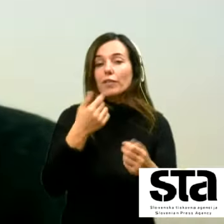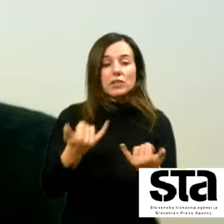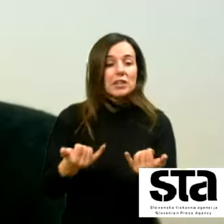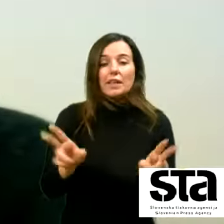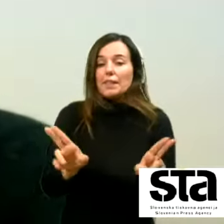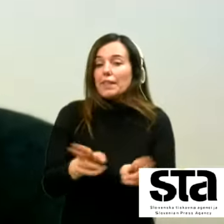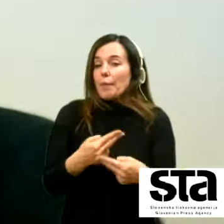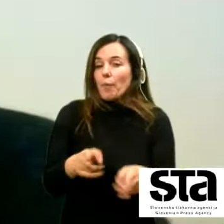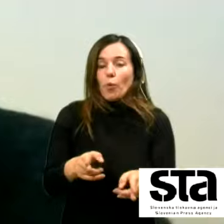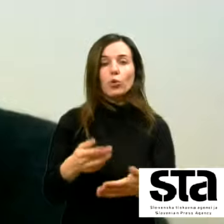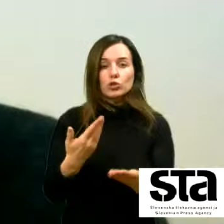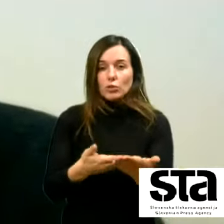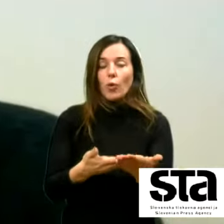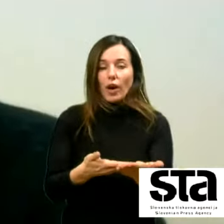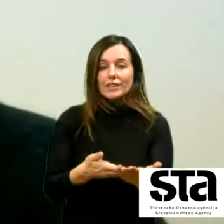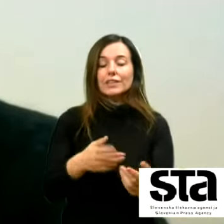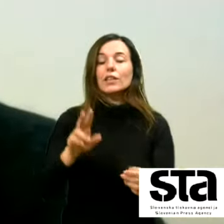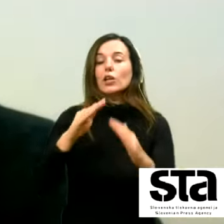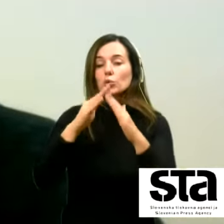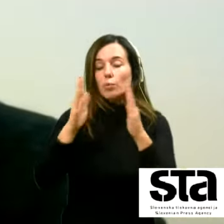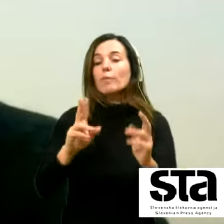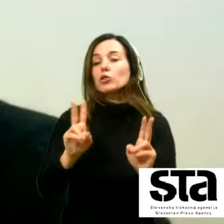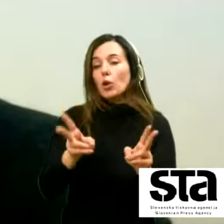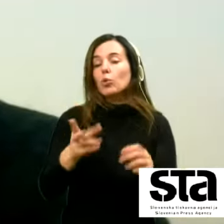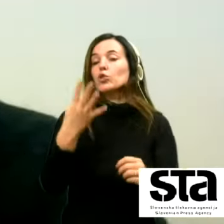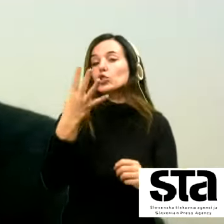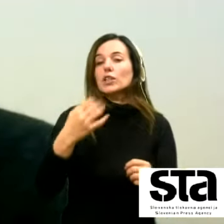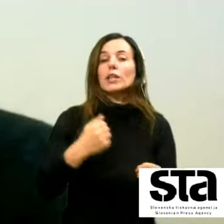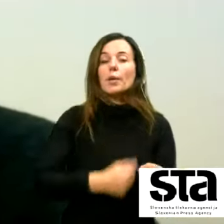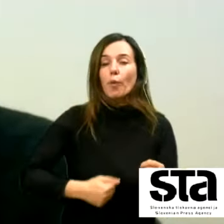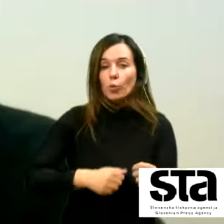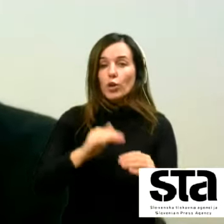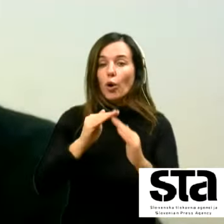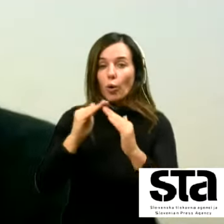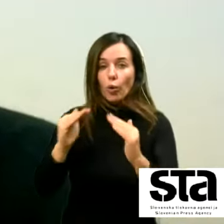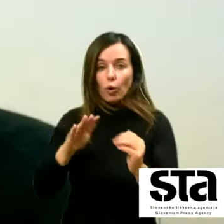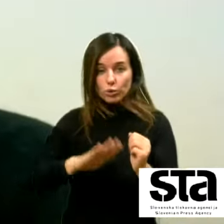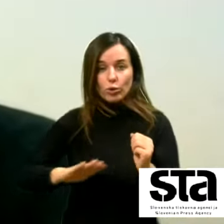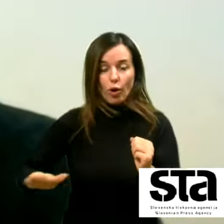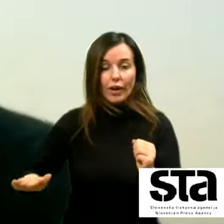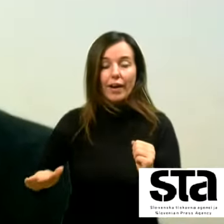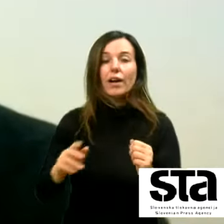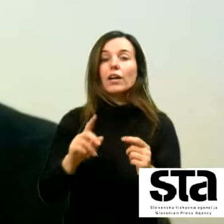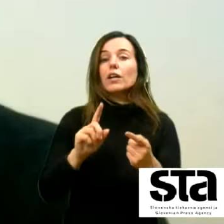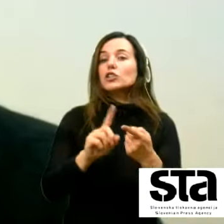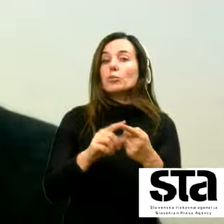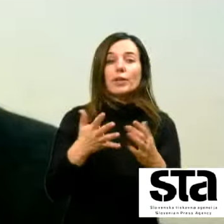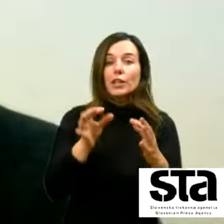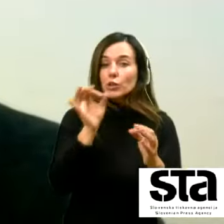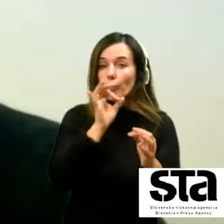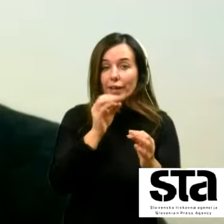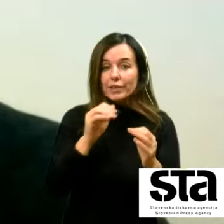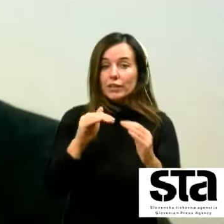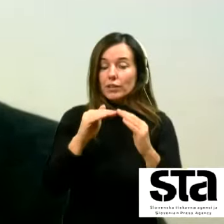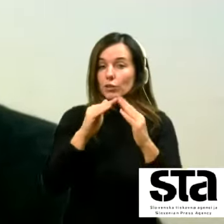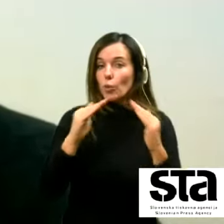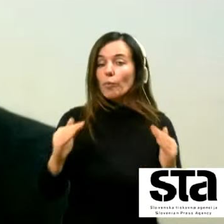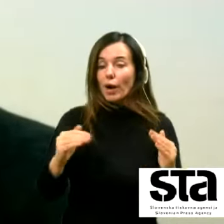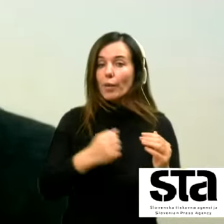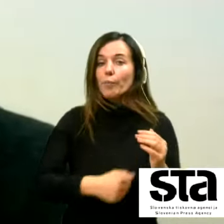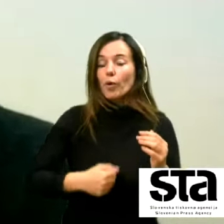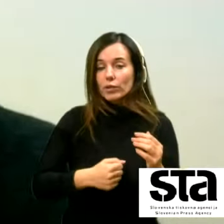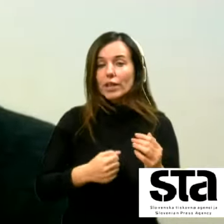dokazati eno je da imaš ti doma štiri bolne otroke ampak če pa nikogar doma nimaš bolnega zakaj ni avtomatizem da se